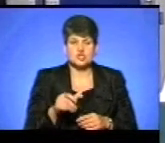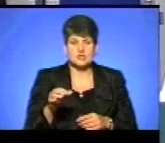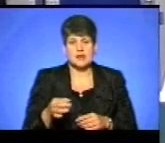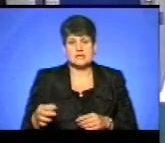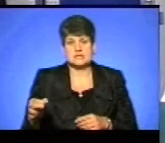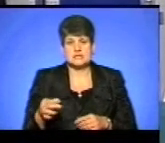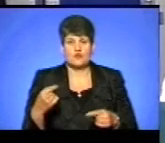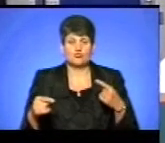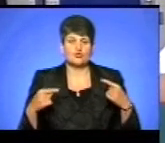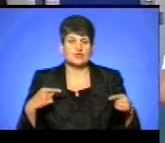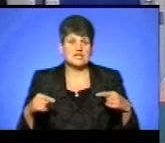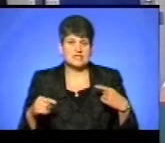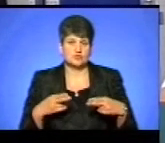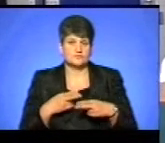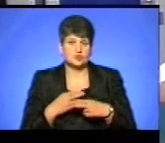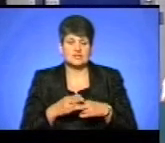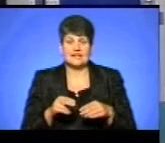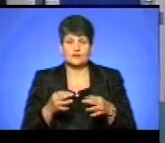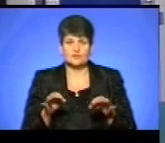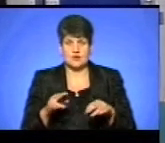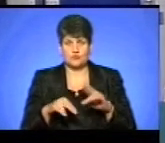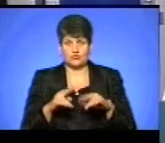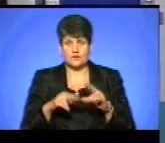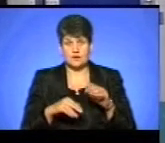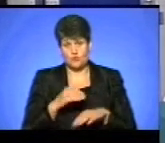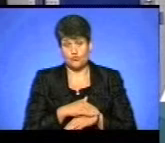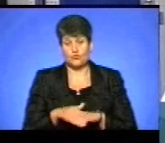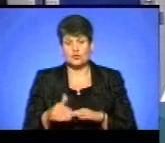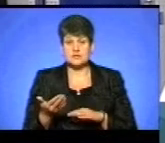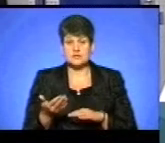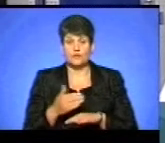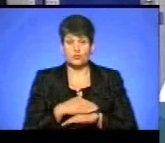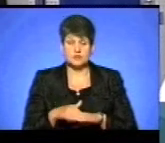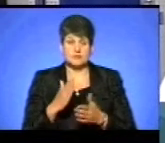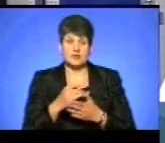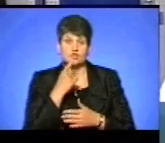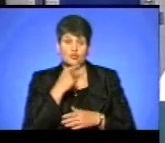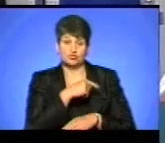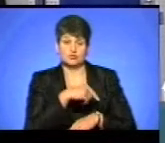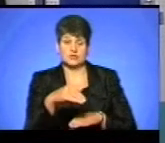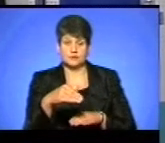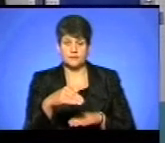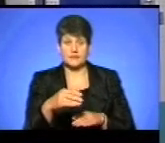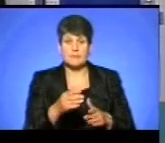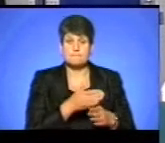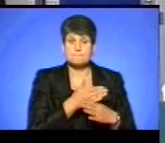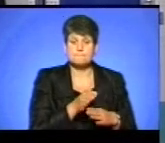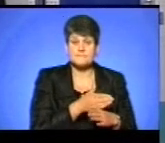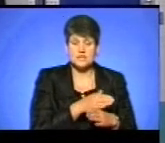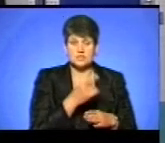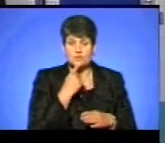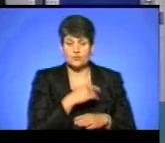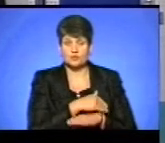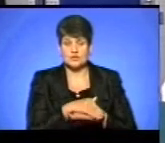або інший якийсь такий рубіж, який не дає забудову. Або вулиця, а вулиця обмежовується червоною лінією. Тобто, між червоною лінією вулицю